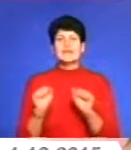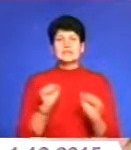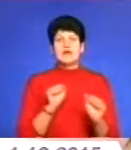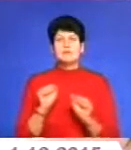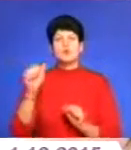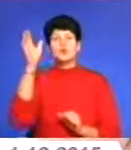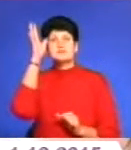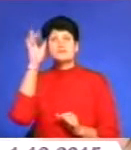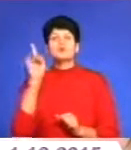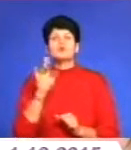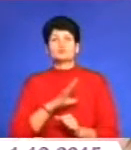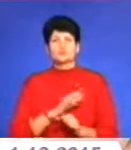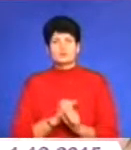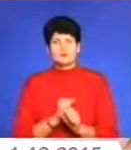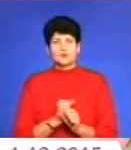було зроблено,